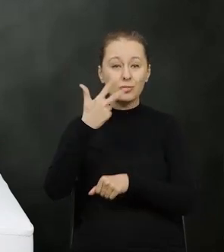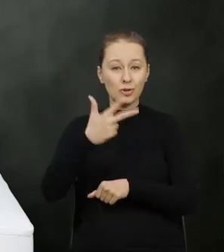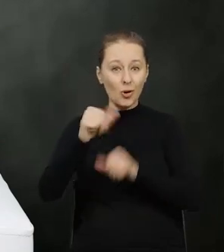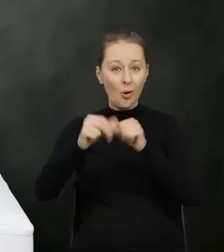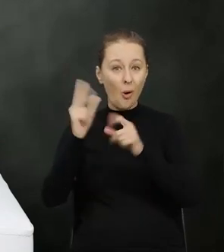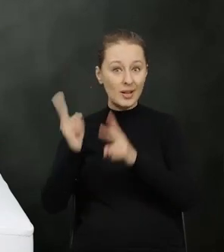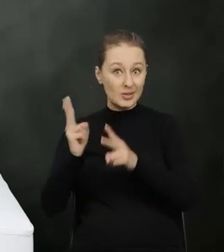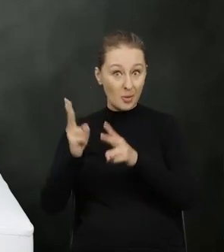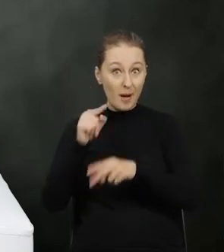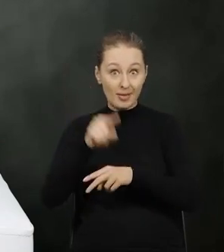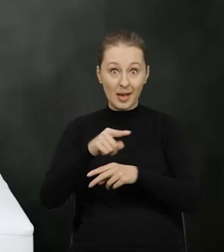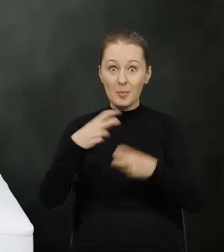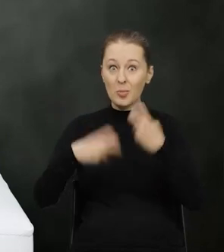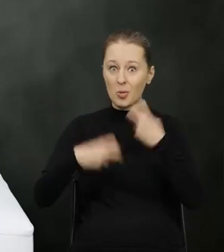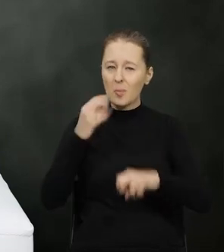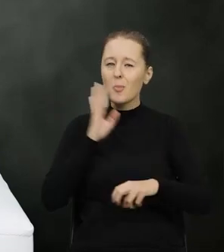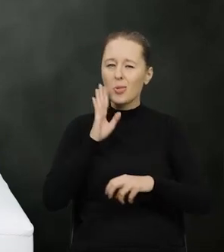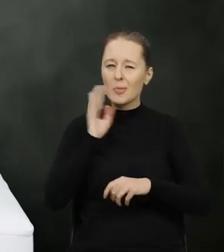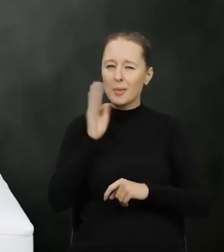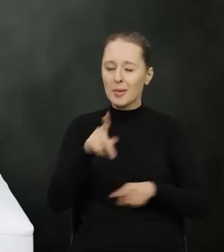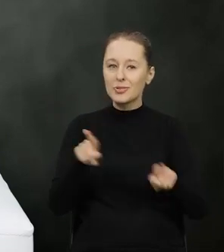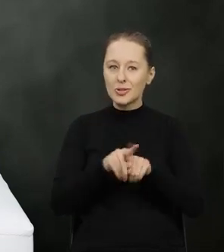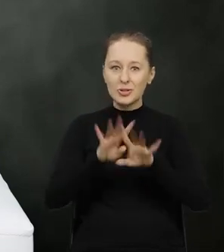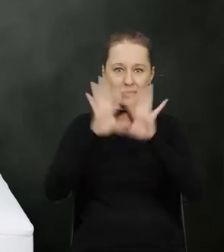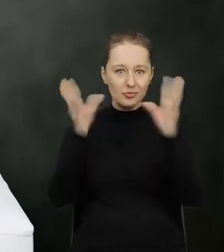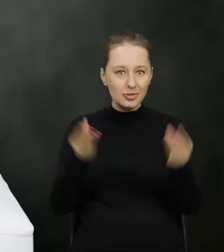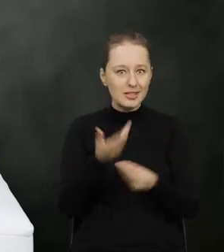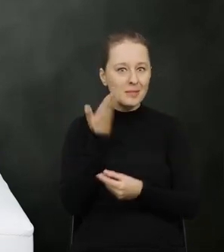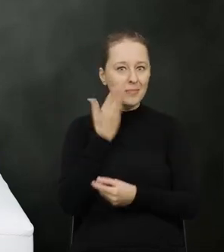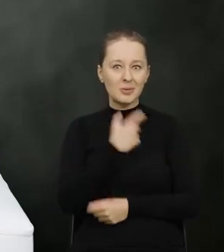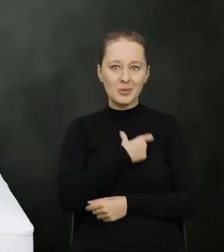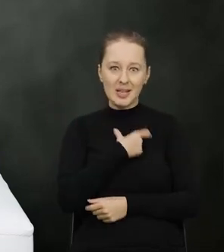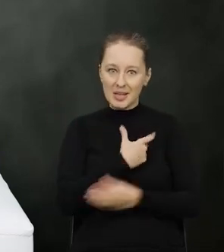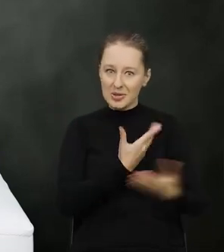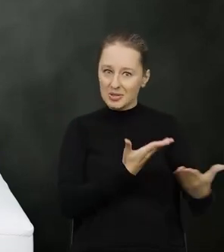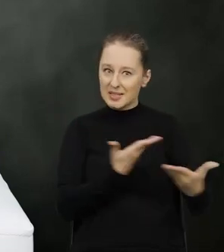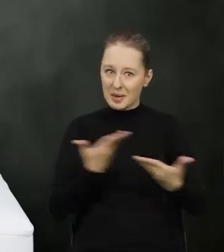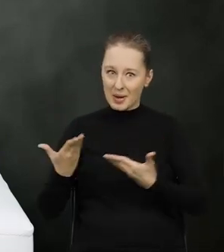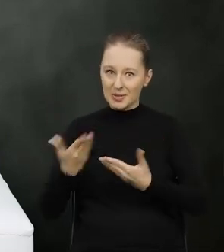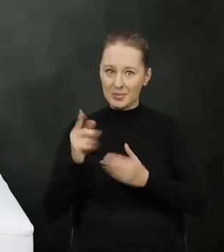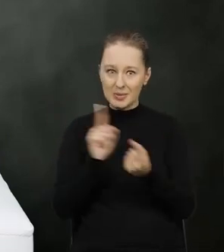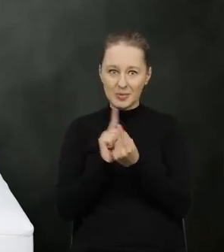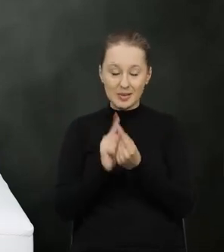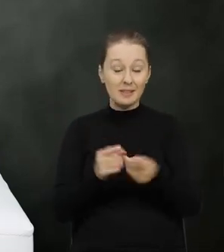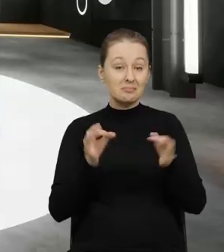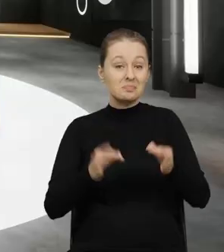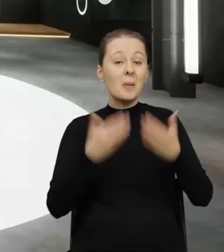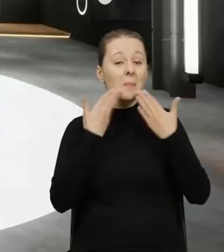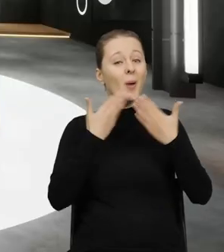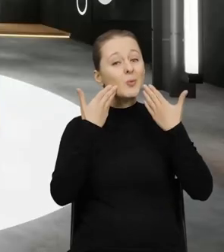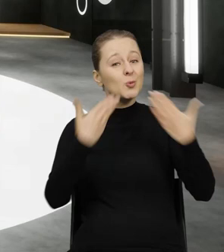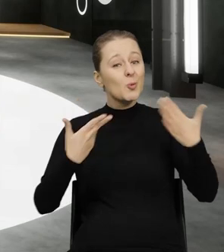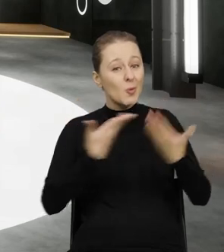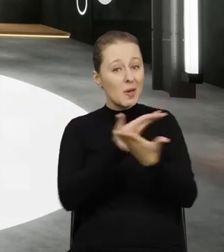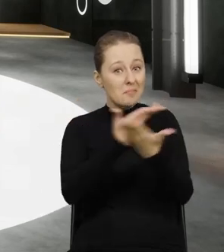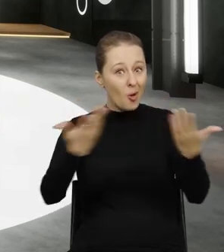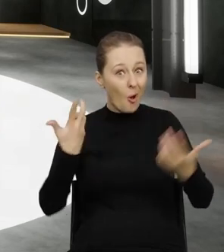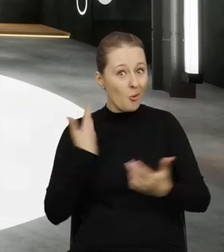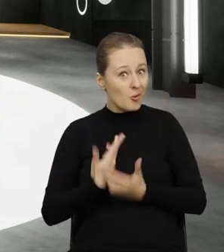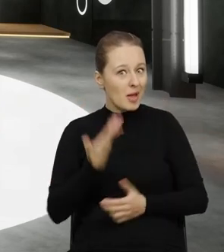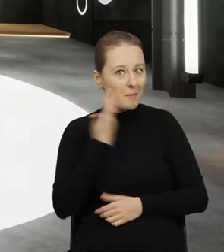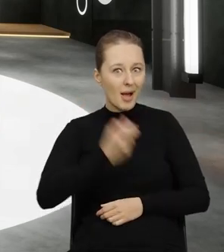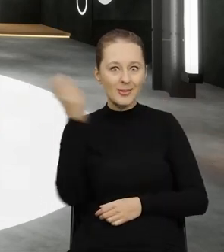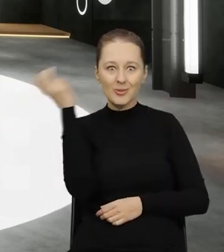problematyką będziemy się zajmować i również wszystkich gorąco chciałbym zaprosić na to spotkanie kończąc bardzo dziękuję naszym gościom za